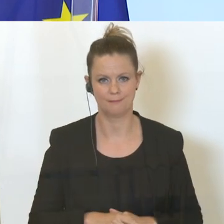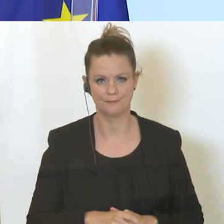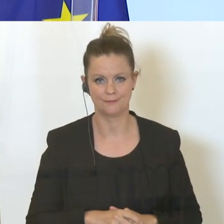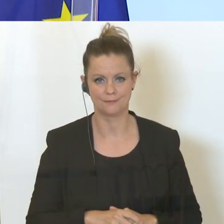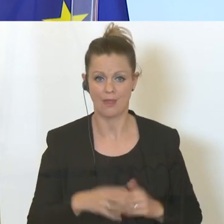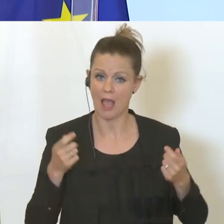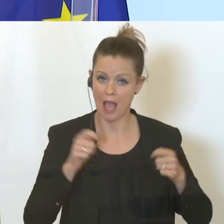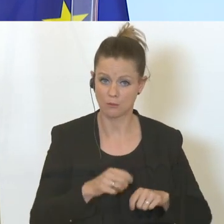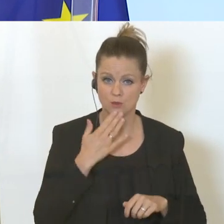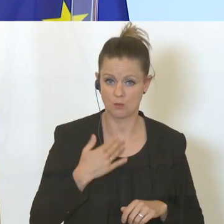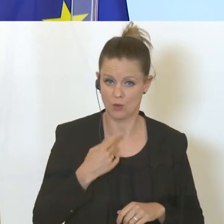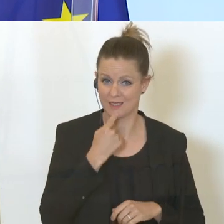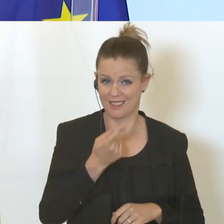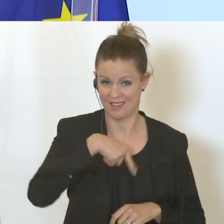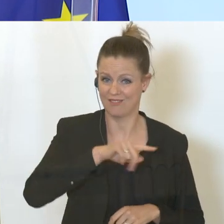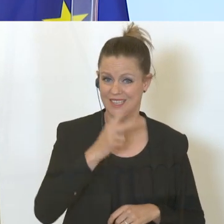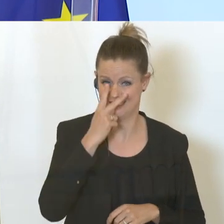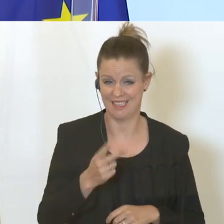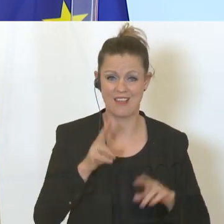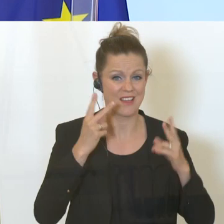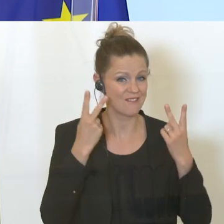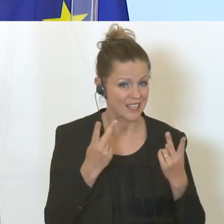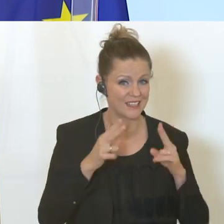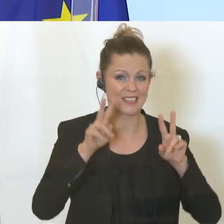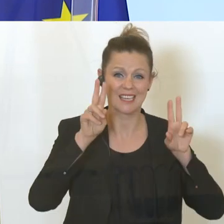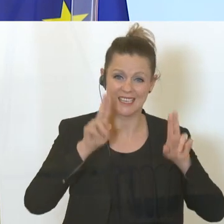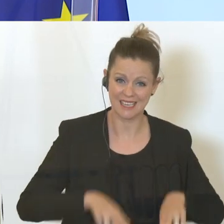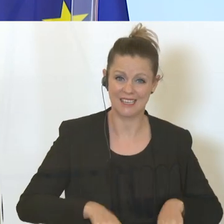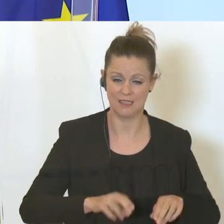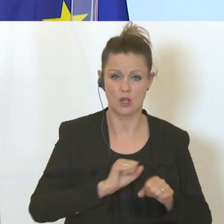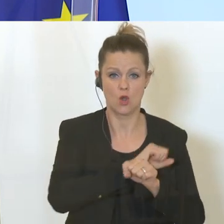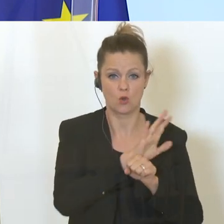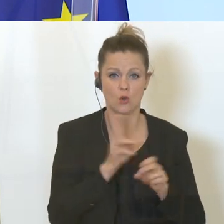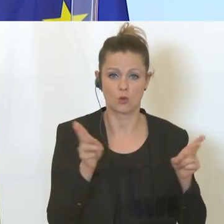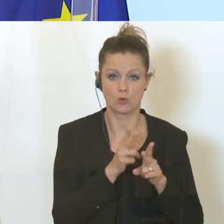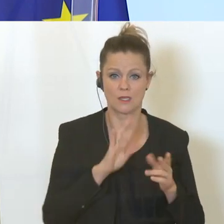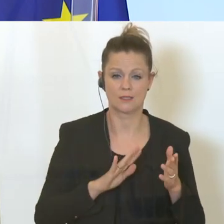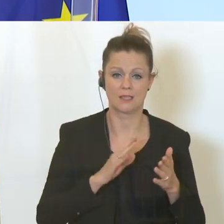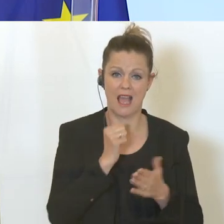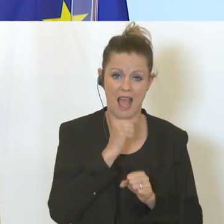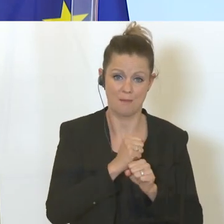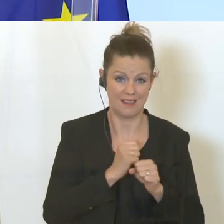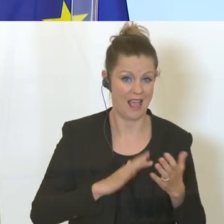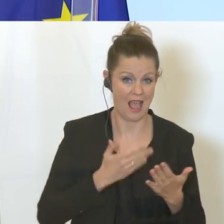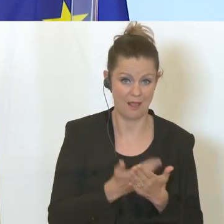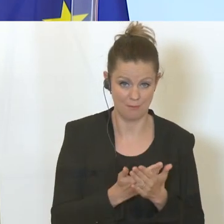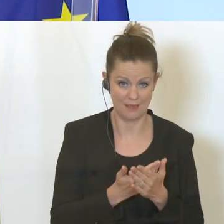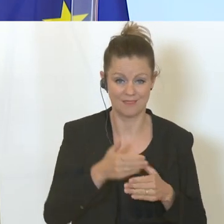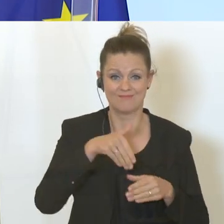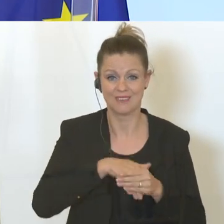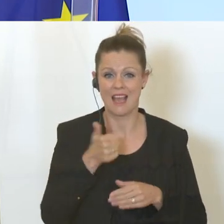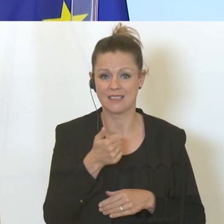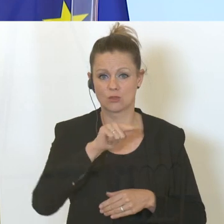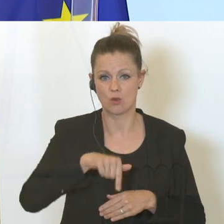darf noch abschließend sagen, dass wir sehen, wie wichtig und richtig es war, schnell die Corona-Kurzarbeit zur Verfügung zu stellen, sodass wir 1,3 Millionen